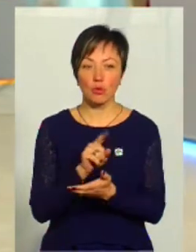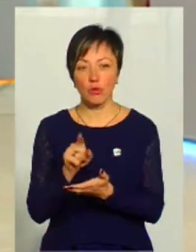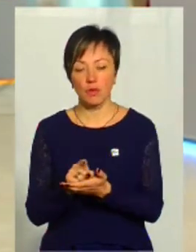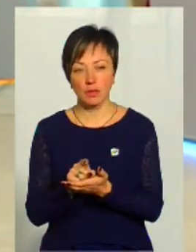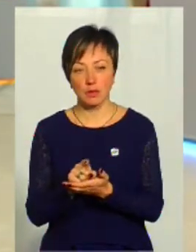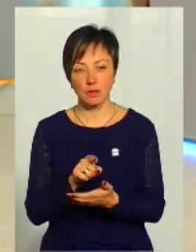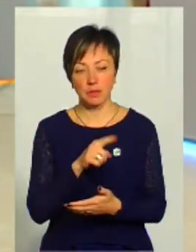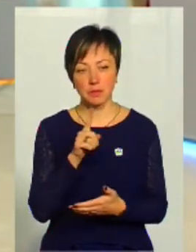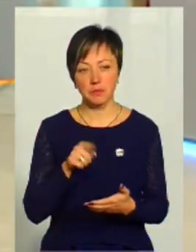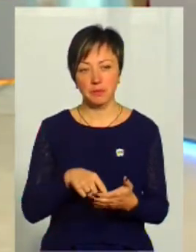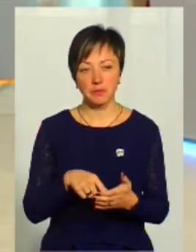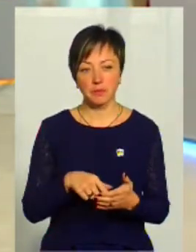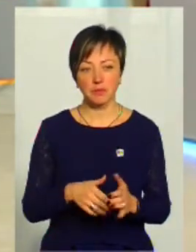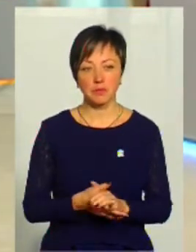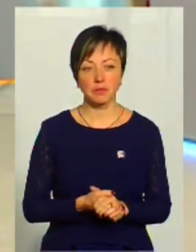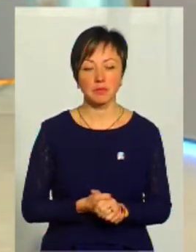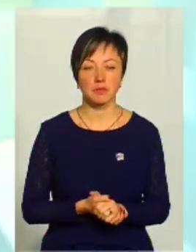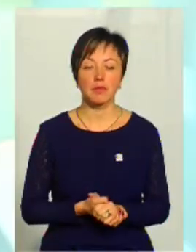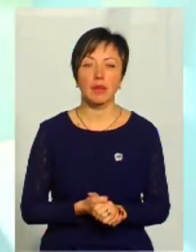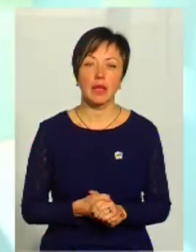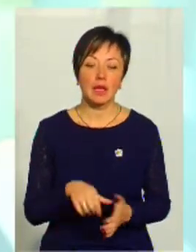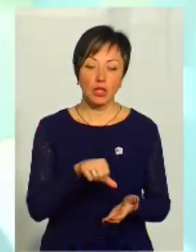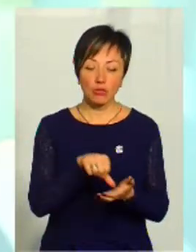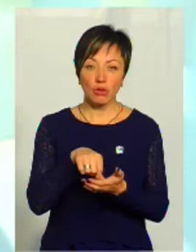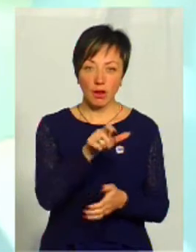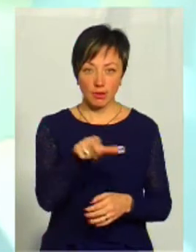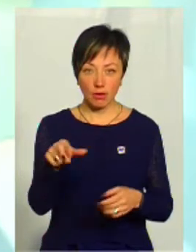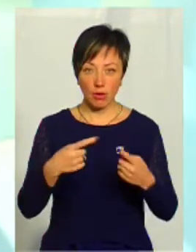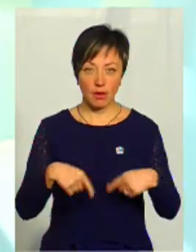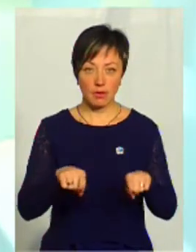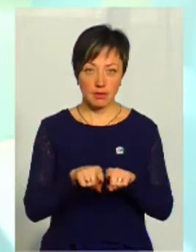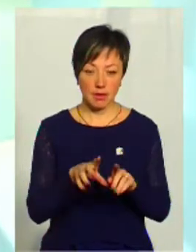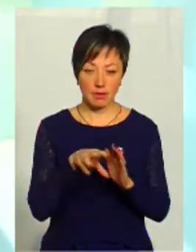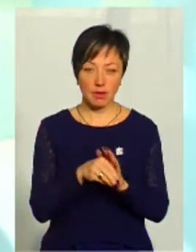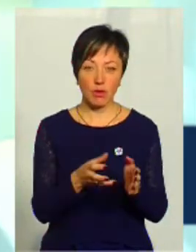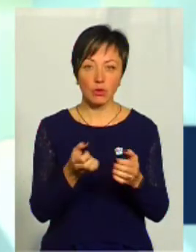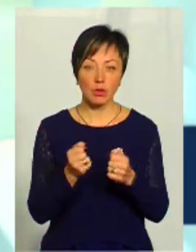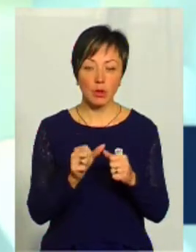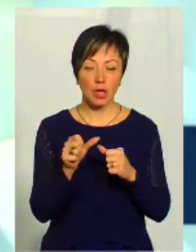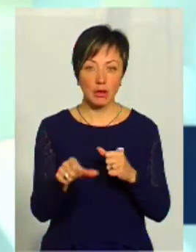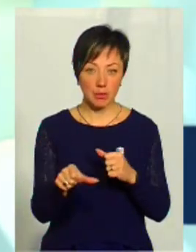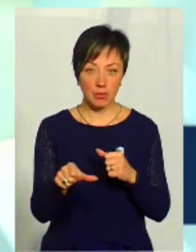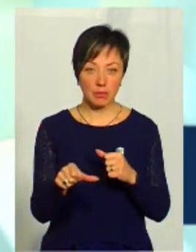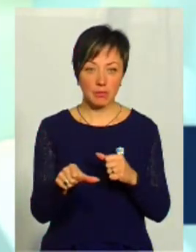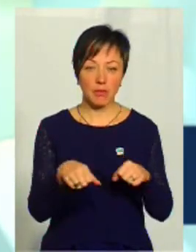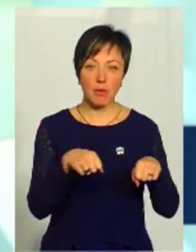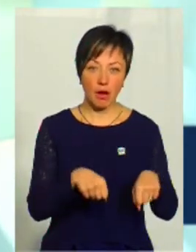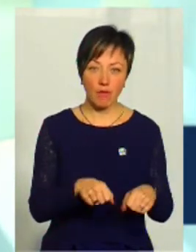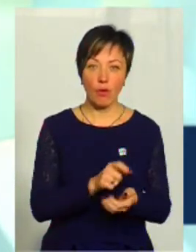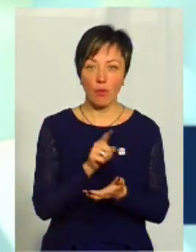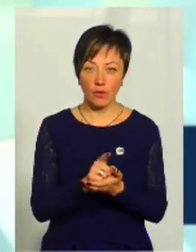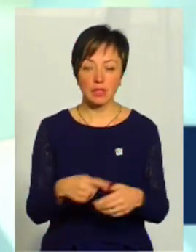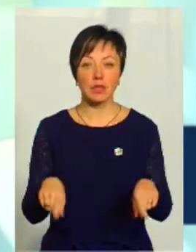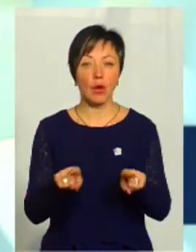обов'язків? Члени організації отримують, крім прав,